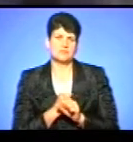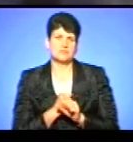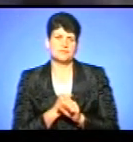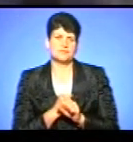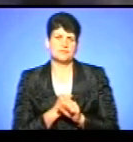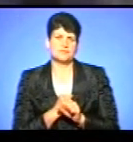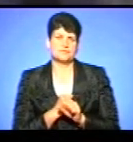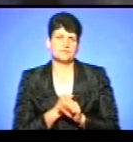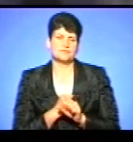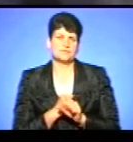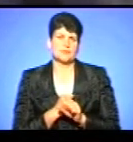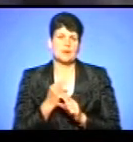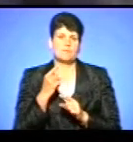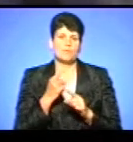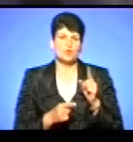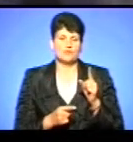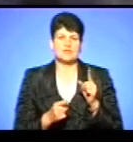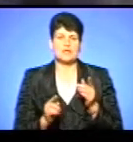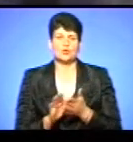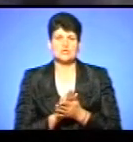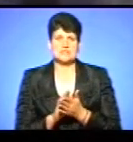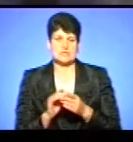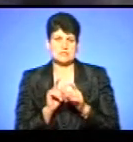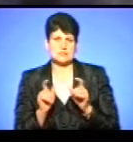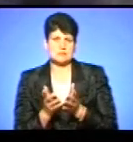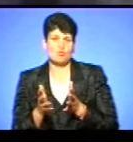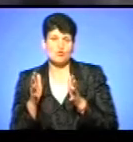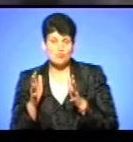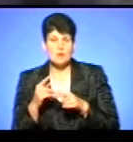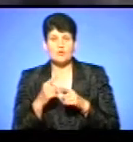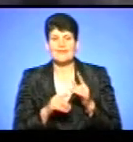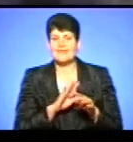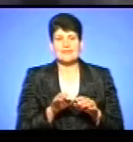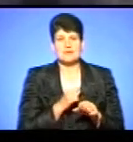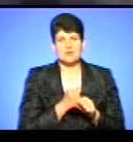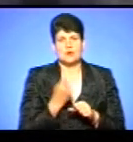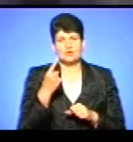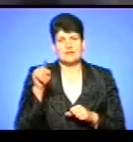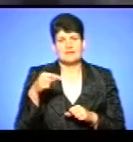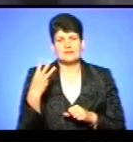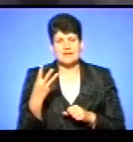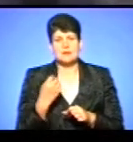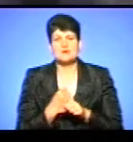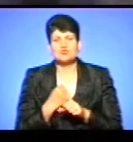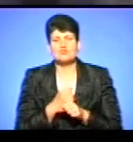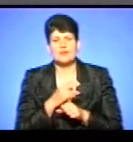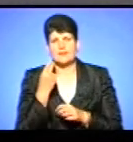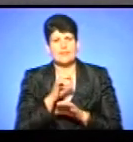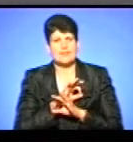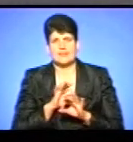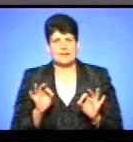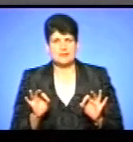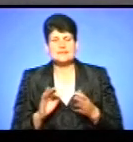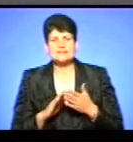працює фактично, десь половина очисних споруд, з них половину не працює, і третина працює неефективно. Тобто, ситуація